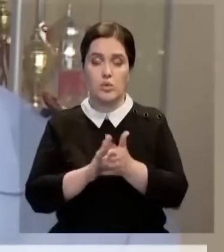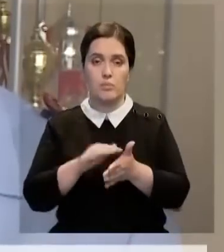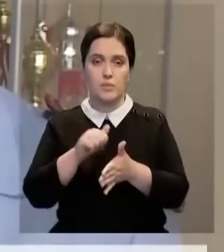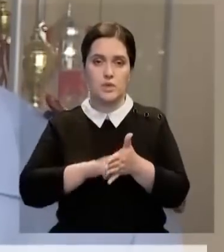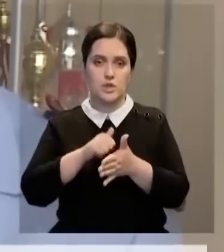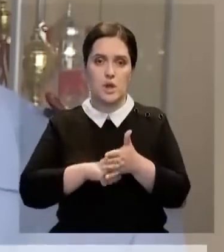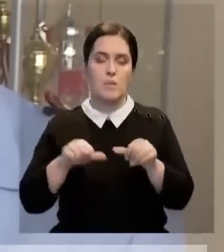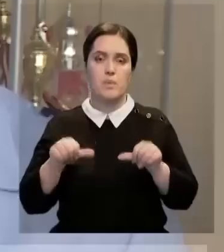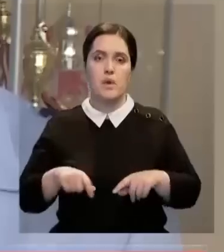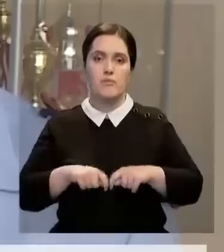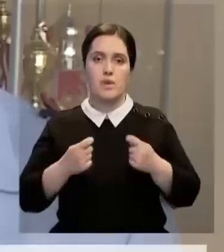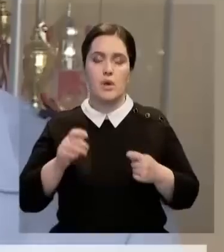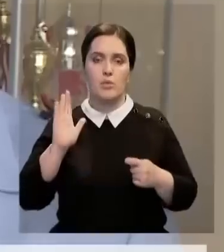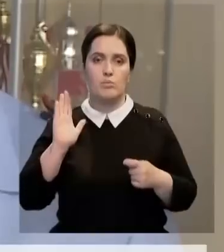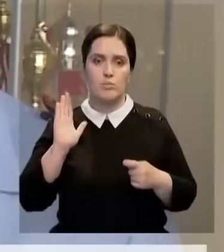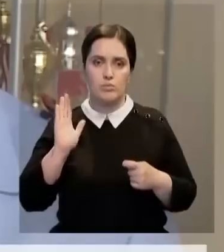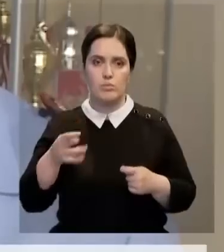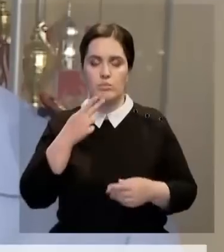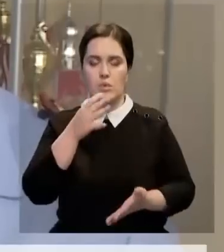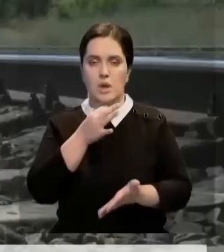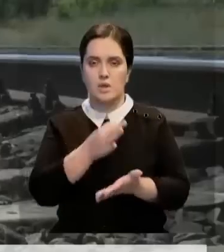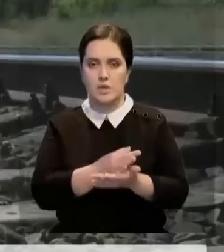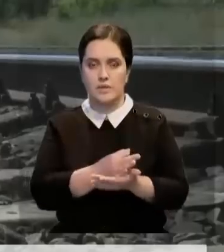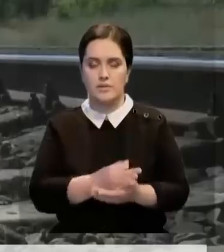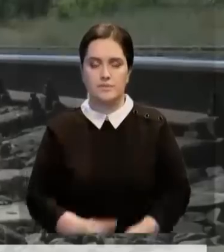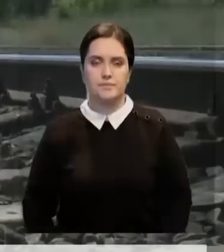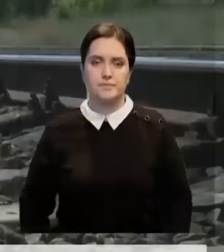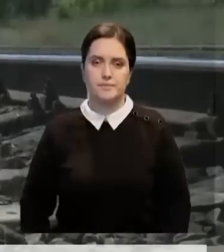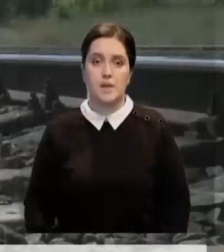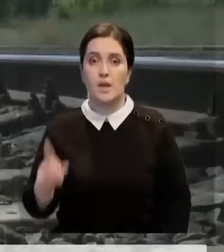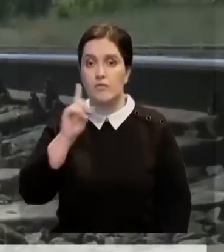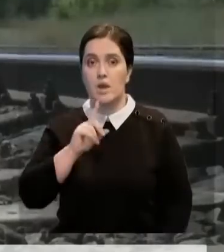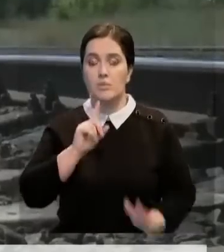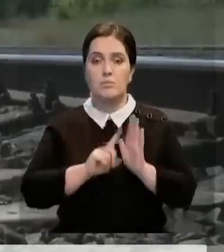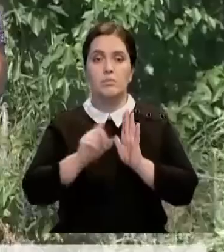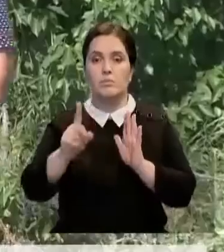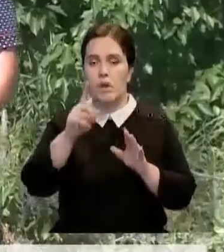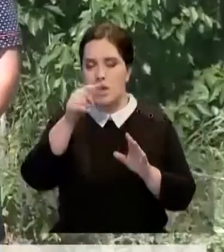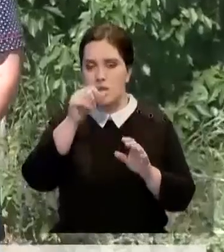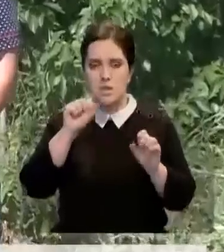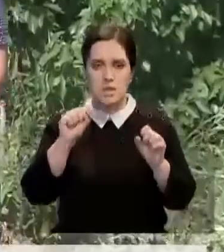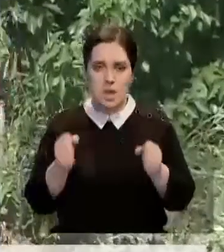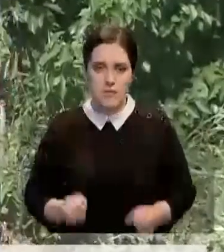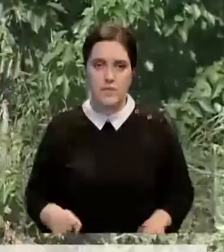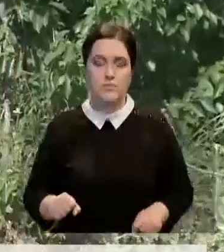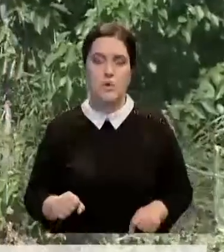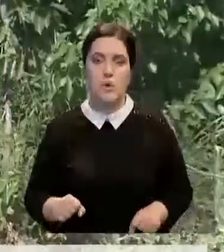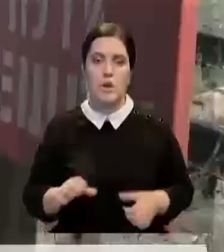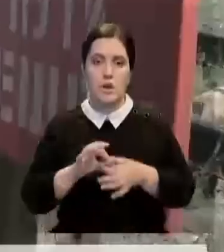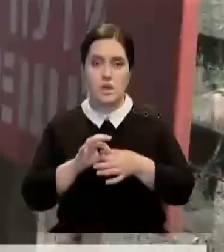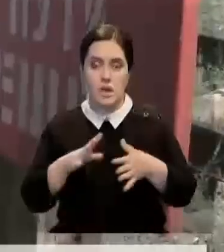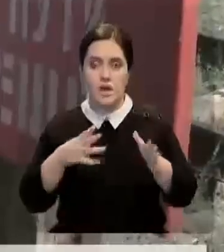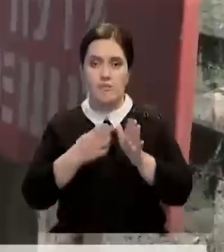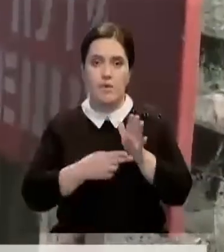способствующих правонарушениям, будут они привлечены к административной ответственности. Сделать временную переправу тоже невозможно, говорят железнодорожники. Расцепка